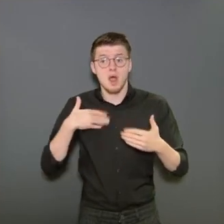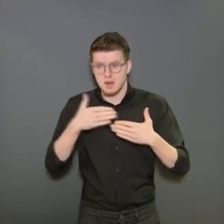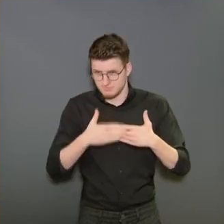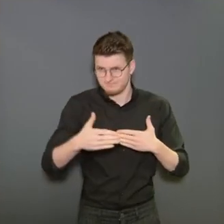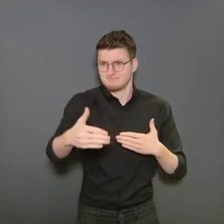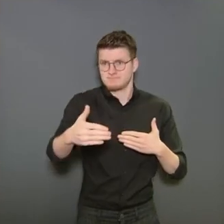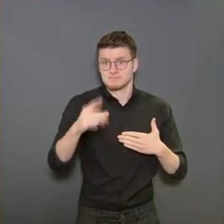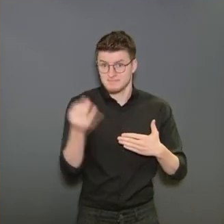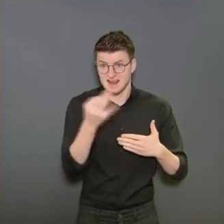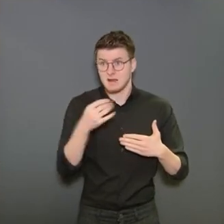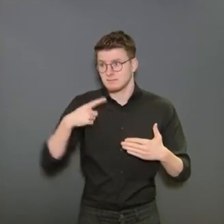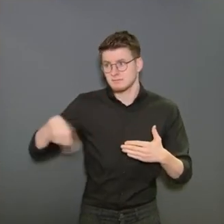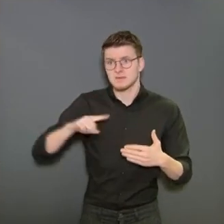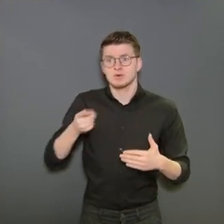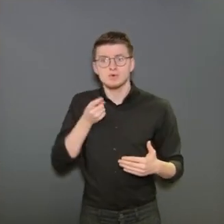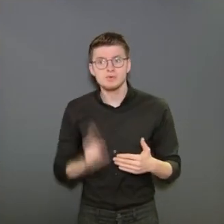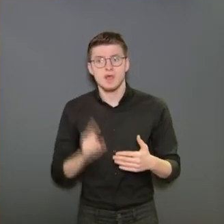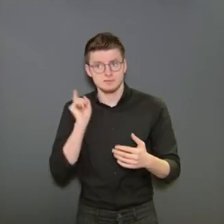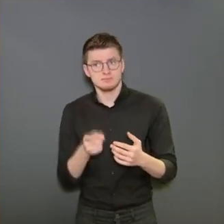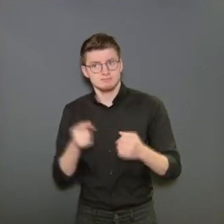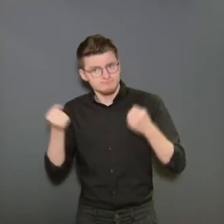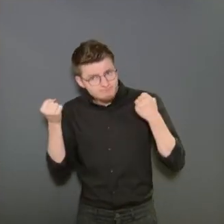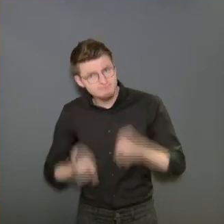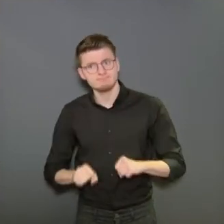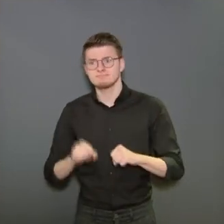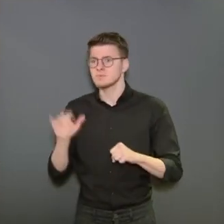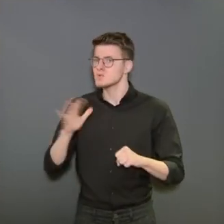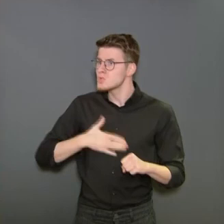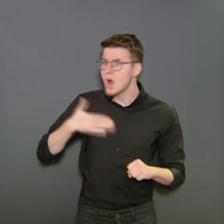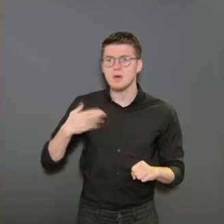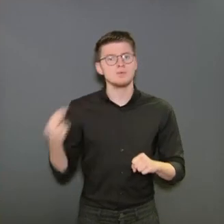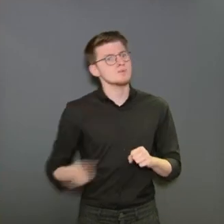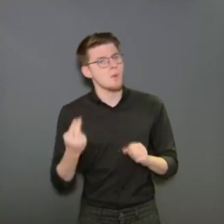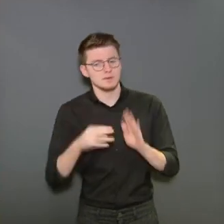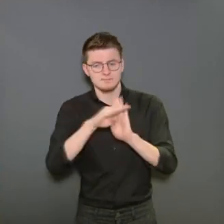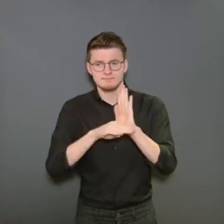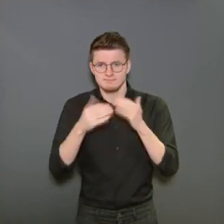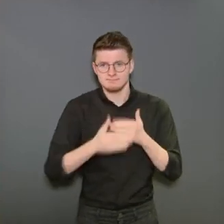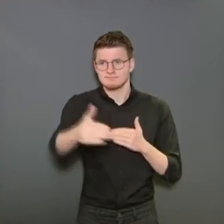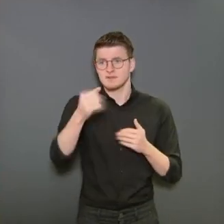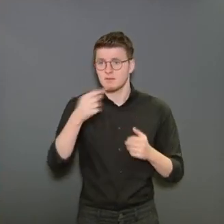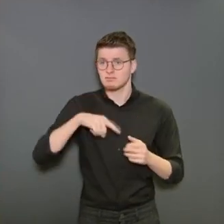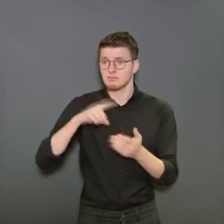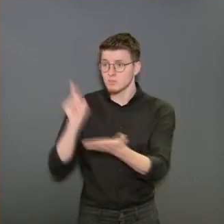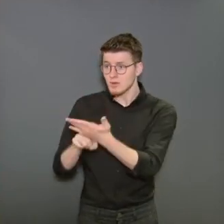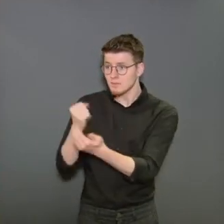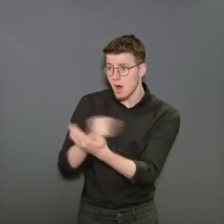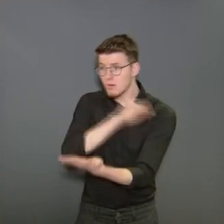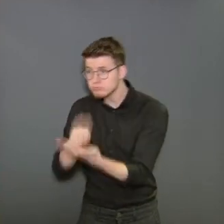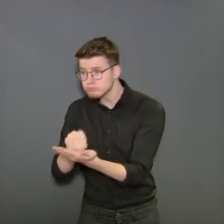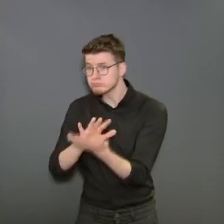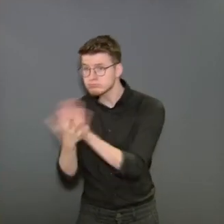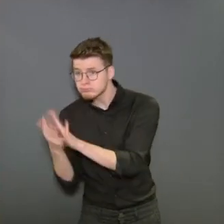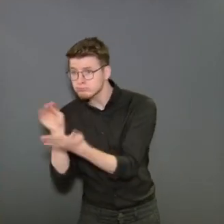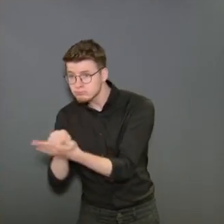de notre comportement. C'est notre comportement qui va être décisif. n'y a aucune loi, aucune règle qui